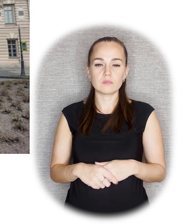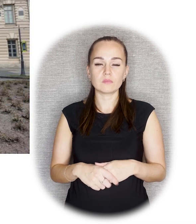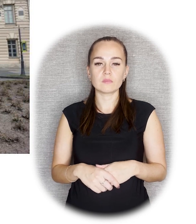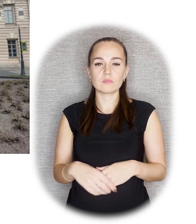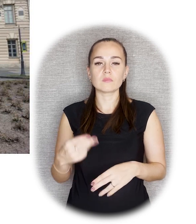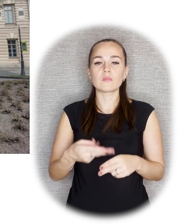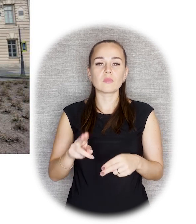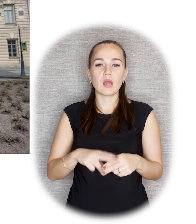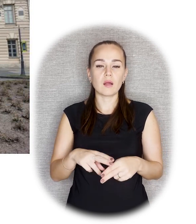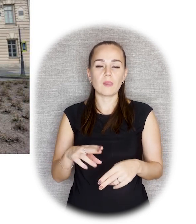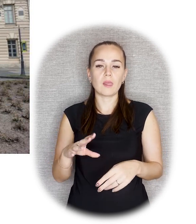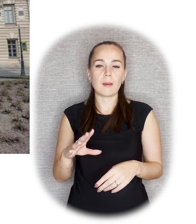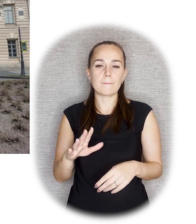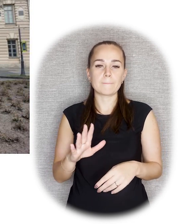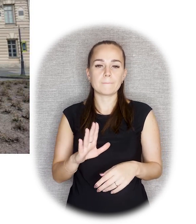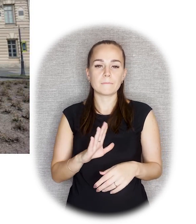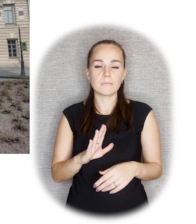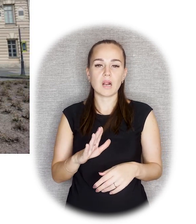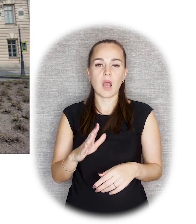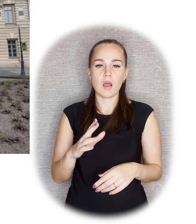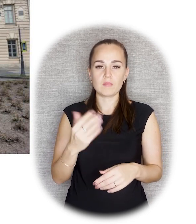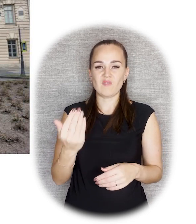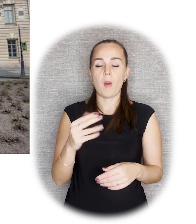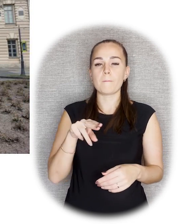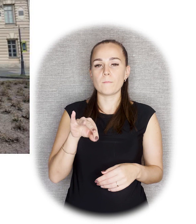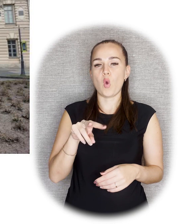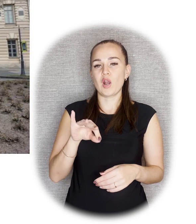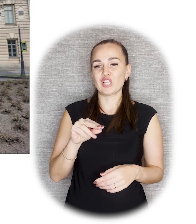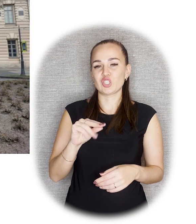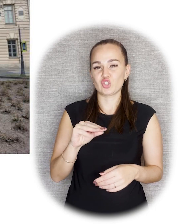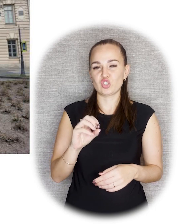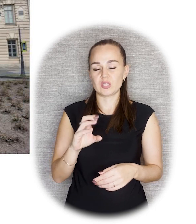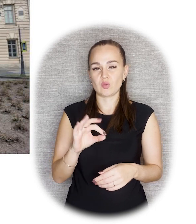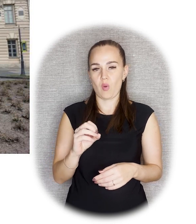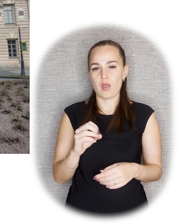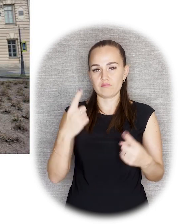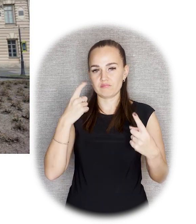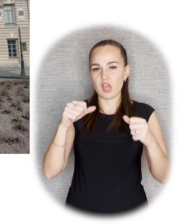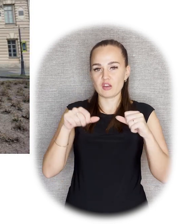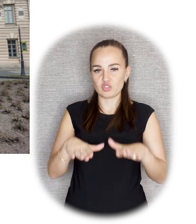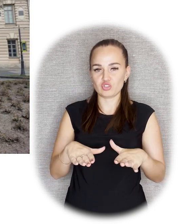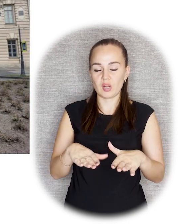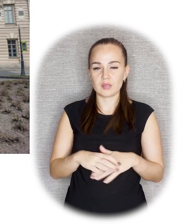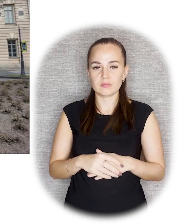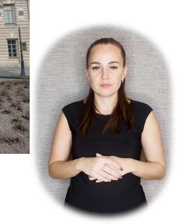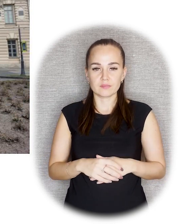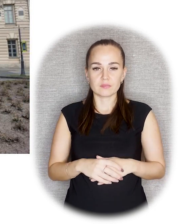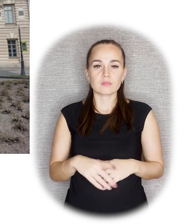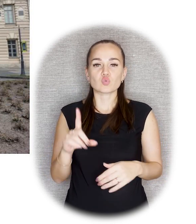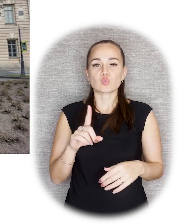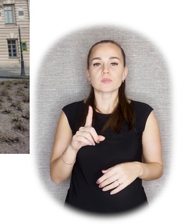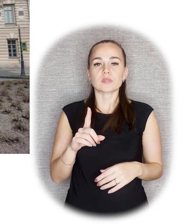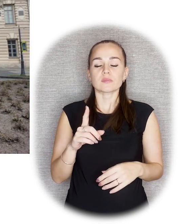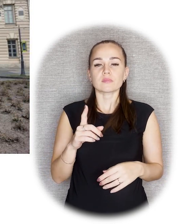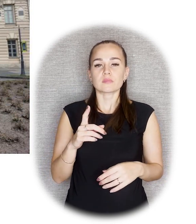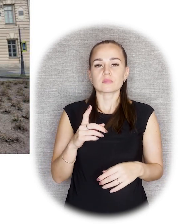Так что это было не по инициативе скульптора, это было политическое решение, которое принималось, исходя из того, что памятник должен быть заметным, должно